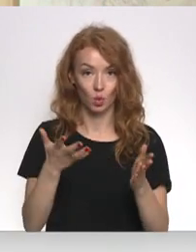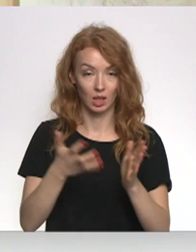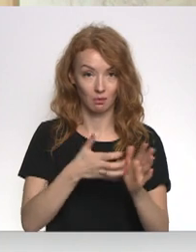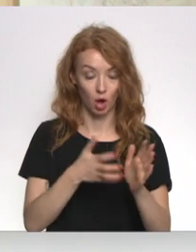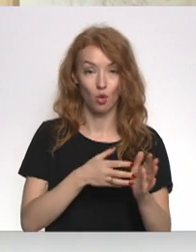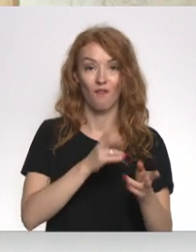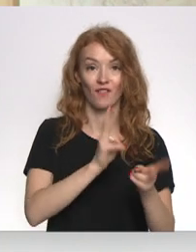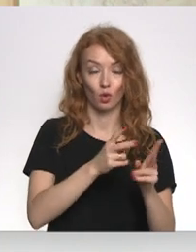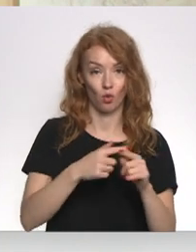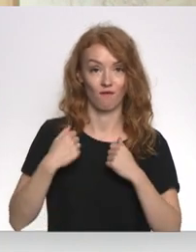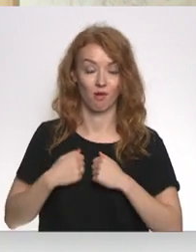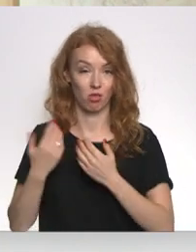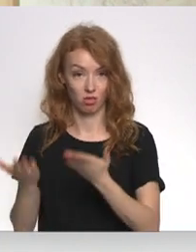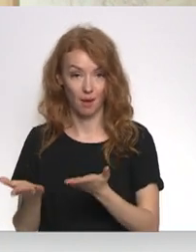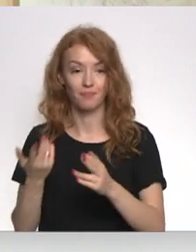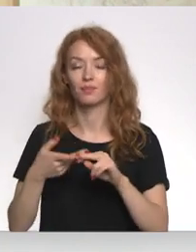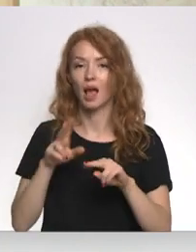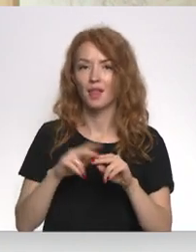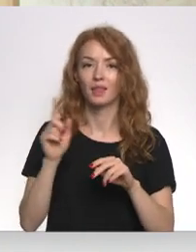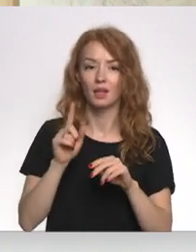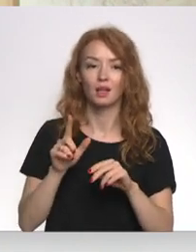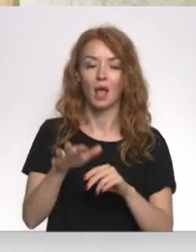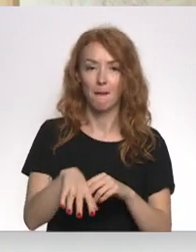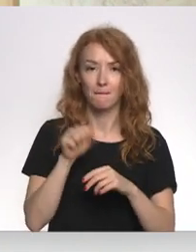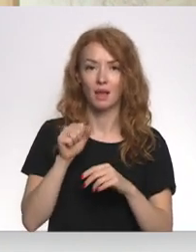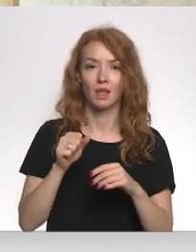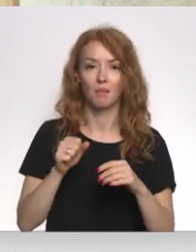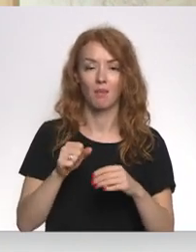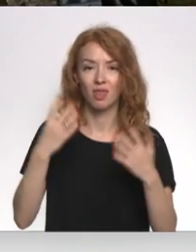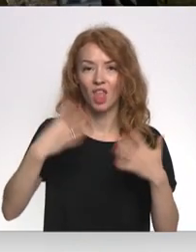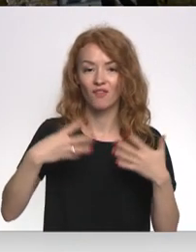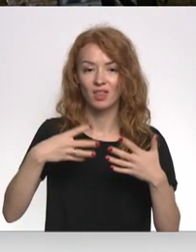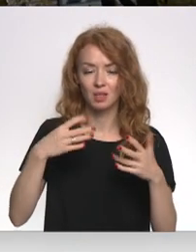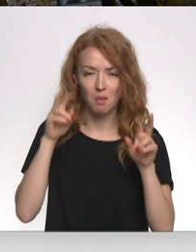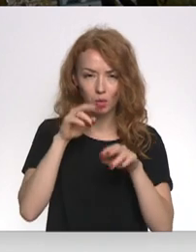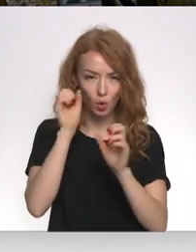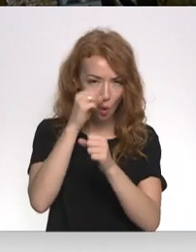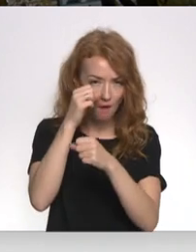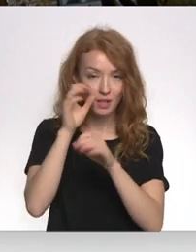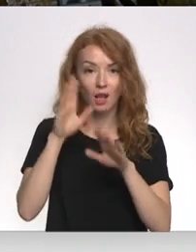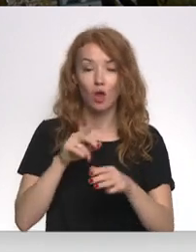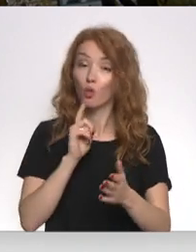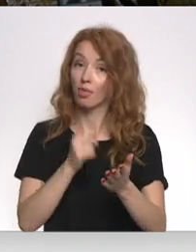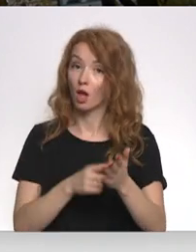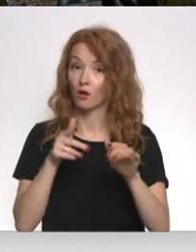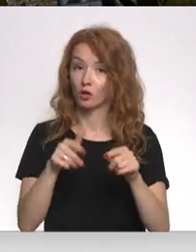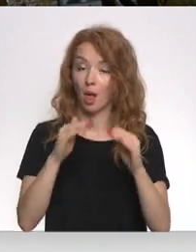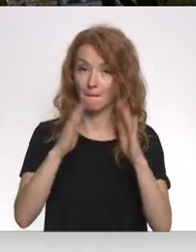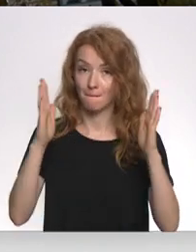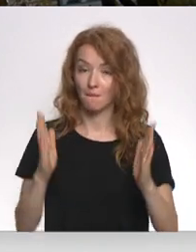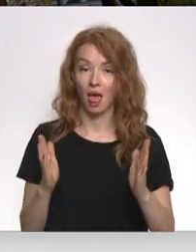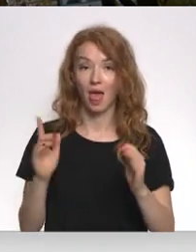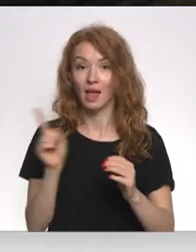virtuvē un vanna karsto ūdeni. Tātad ir jāpaņem 90 proves, lai noteiktu, vai šī mājā ir